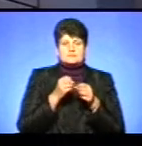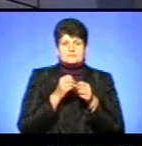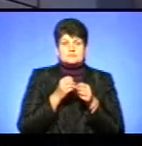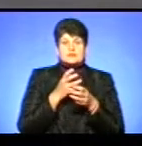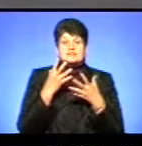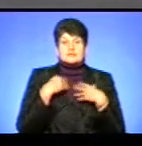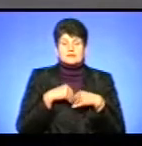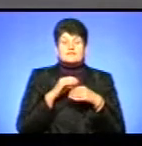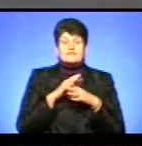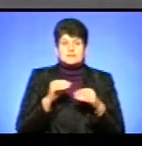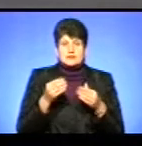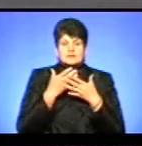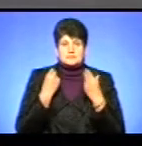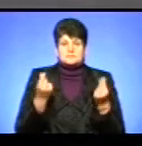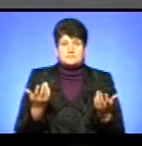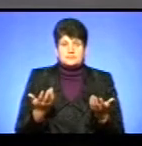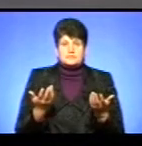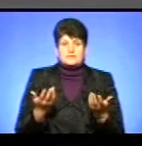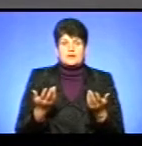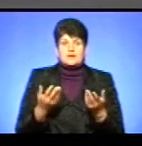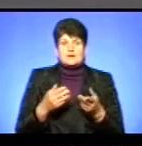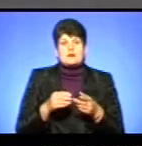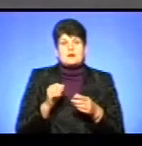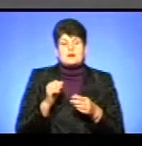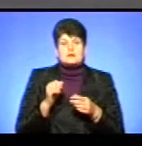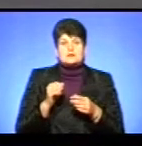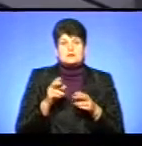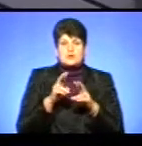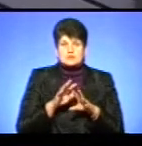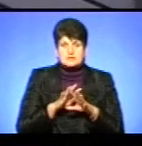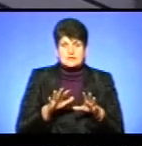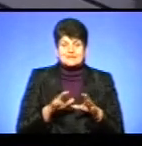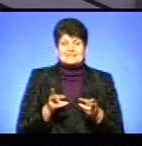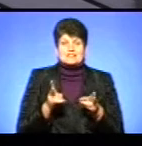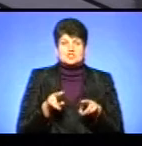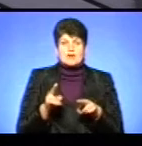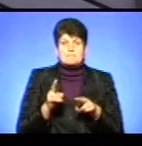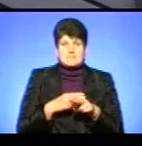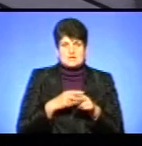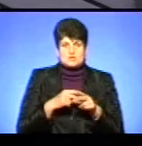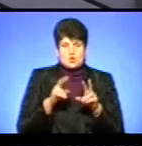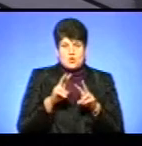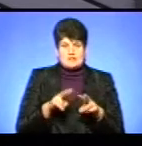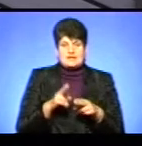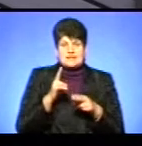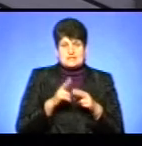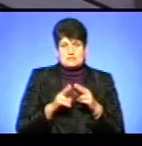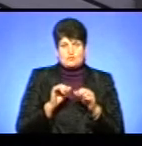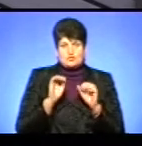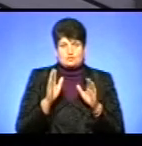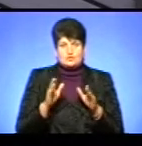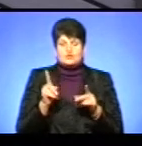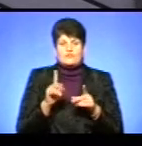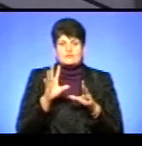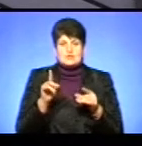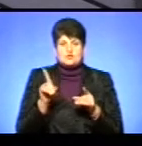без розгляду кінцівка, яка може бути. Що все те, що ми